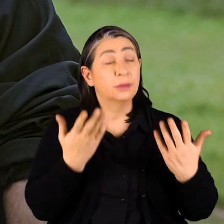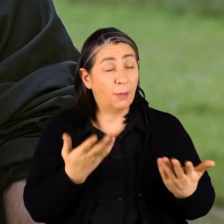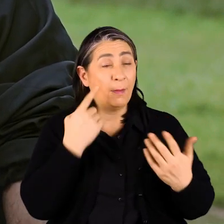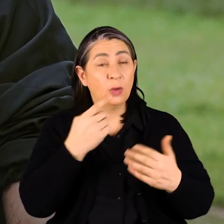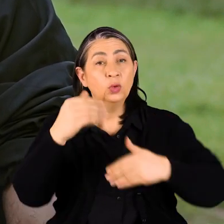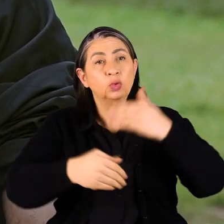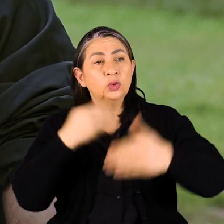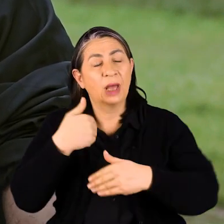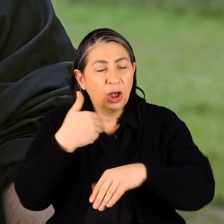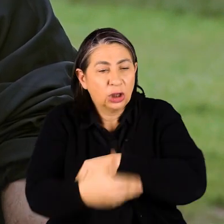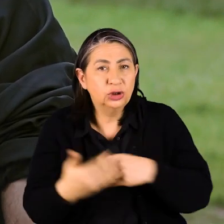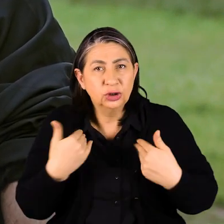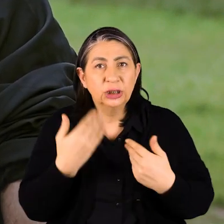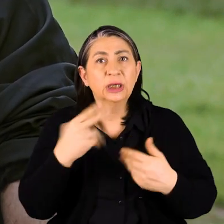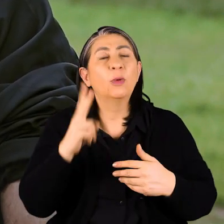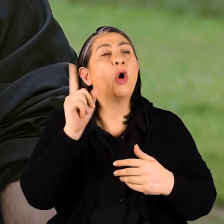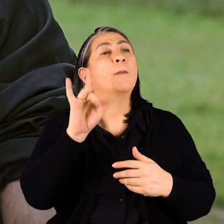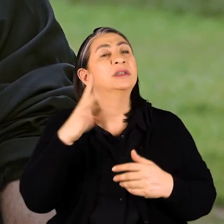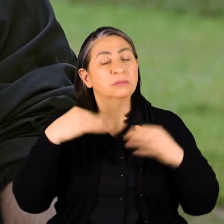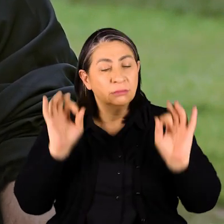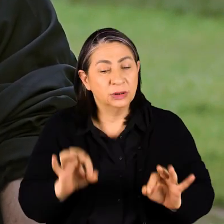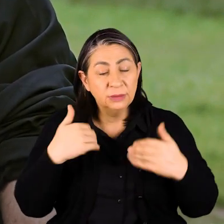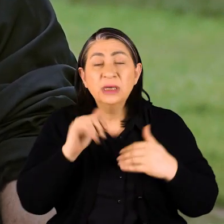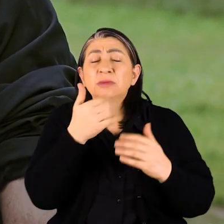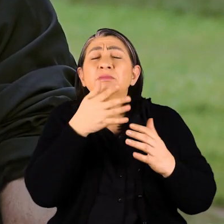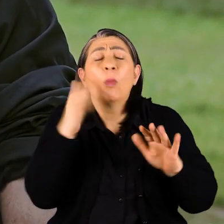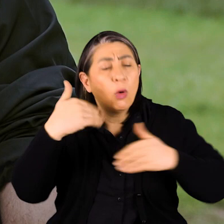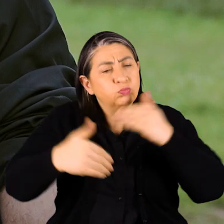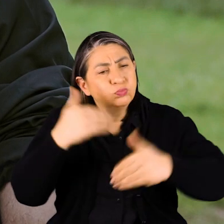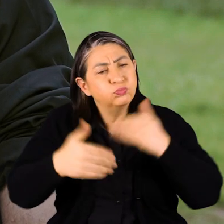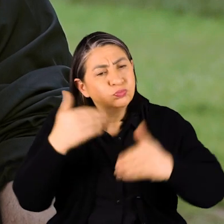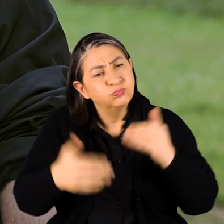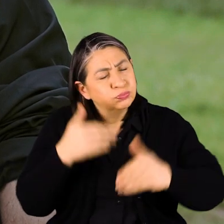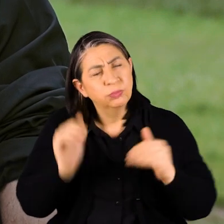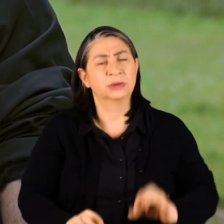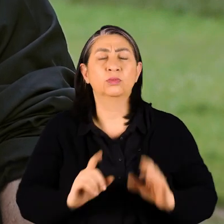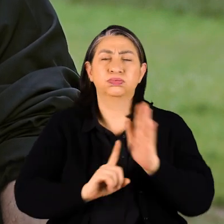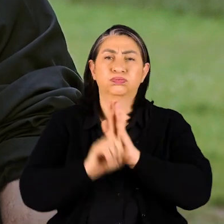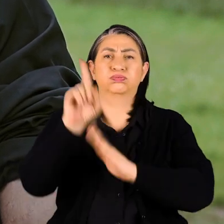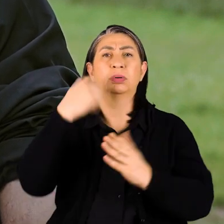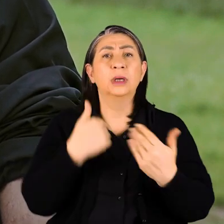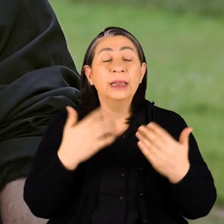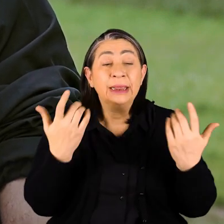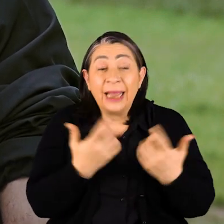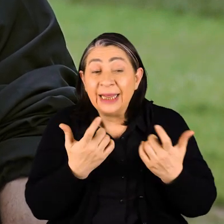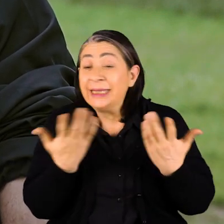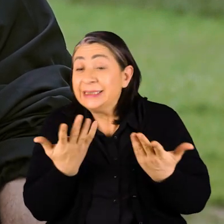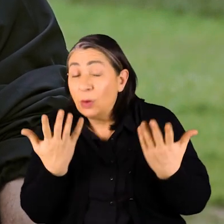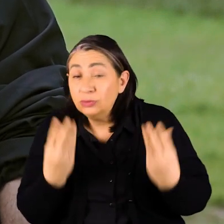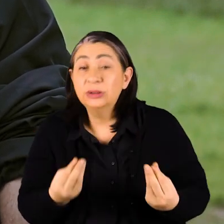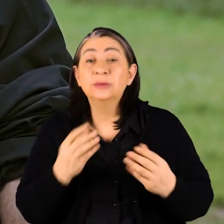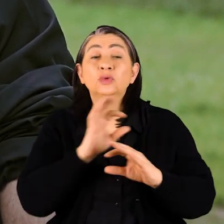baktığımızda yüzmeye de ben geç başladım Yani 2015'te ben başladım ve hiç bilmiyorken başladım Bir anda böyle yükseldi O yüzden hani nerede neyle